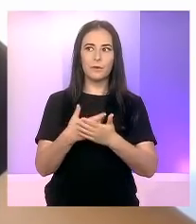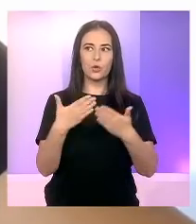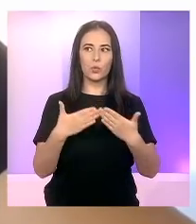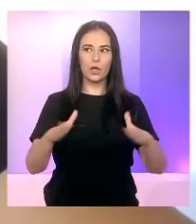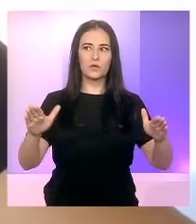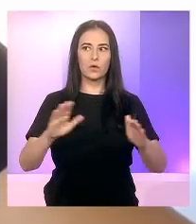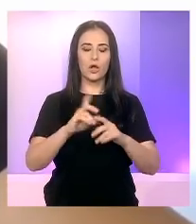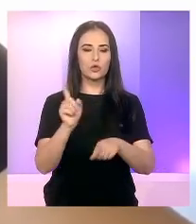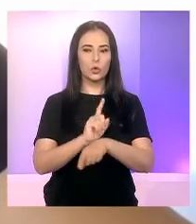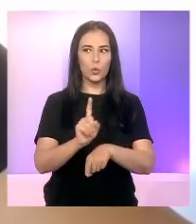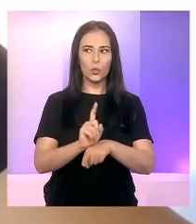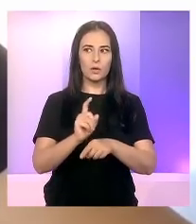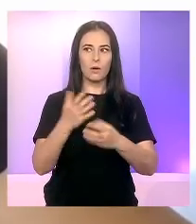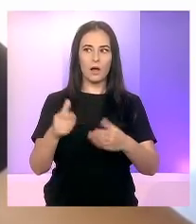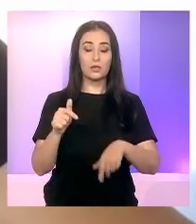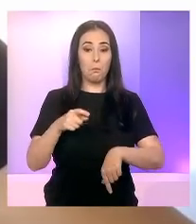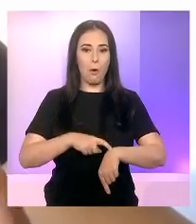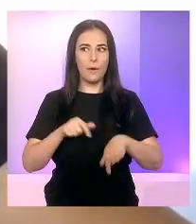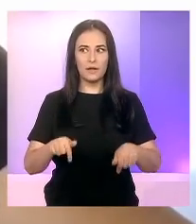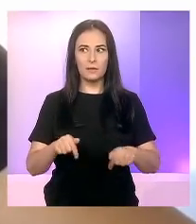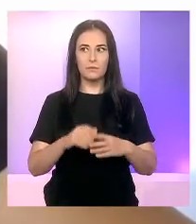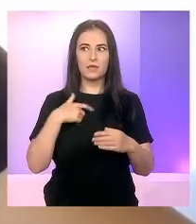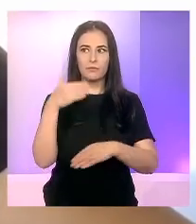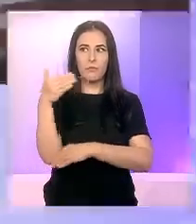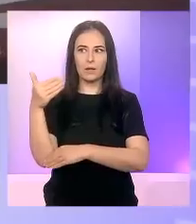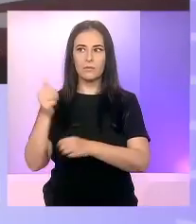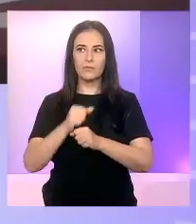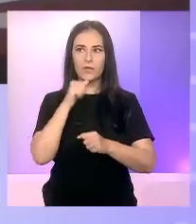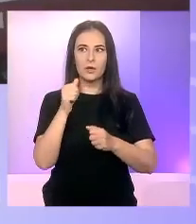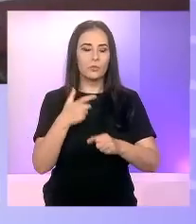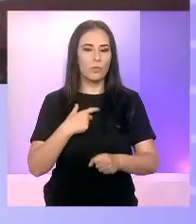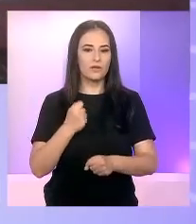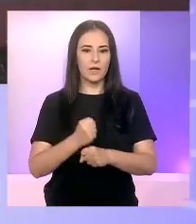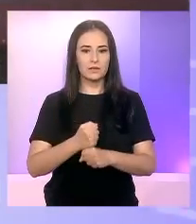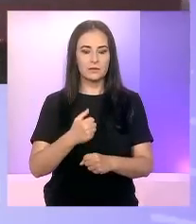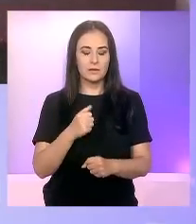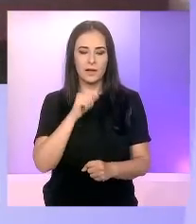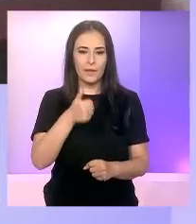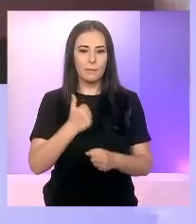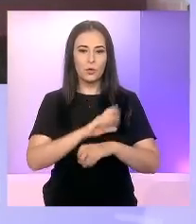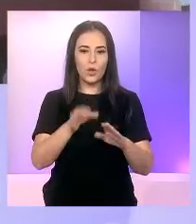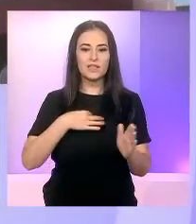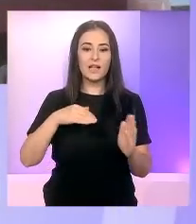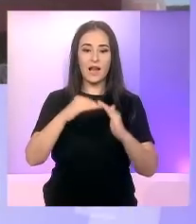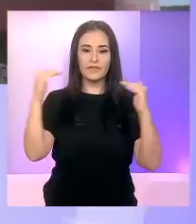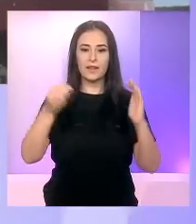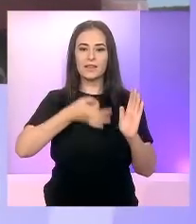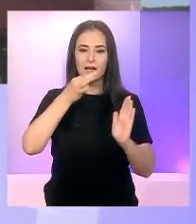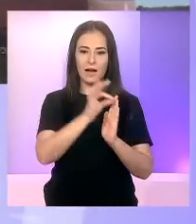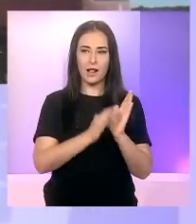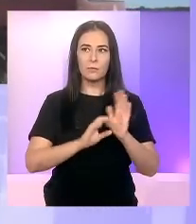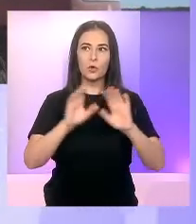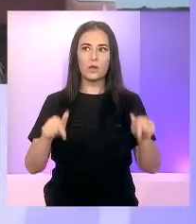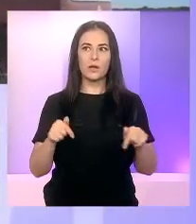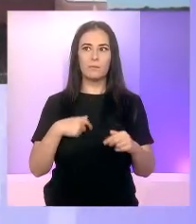de 50 de milioane de toane. Lucrurile au ajuns în acest moment, fără ca nimeni să facă nimic decât la nivel declarativ, la această tensiune